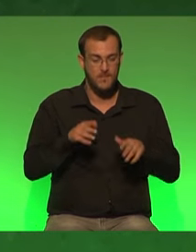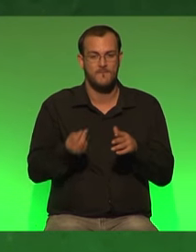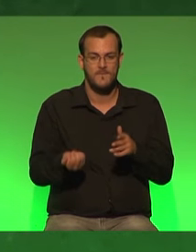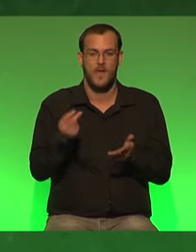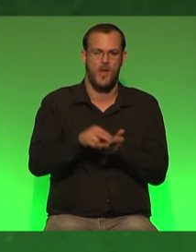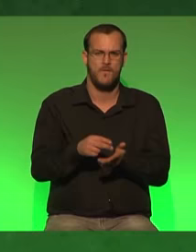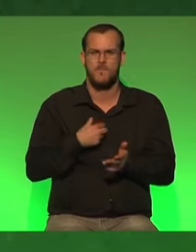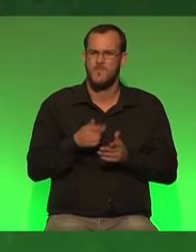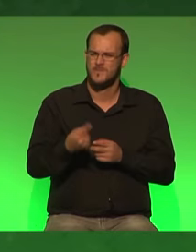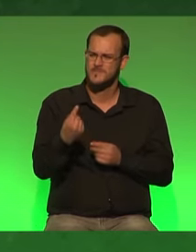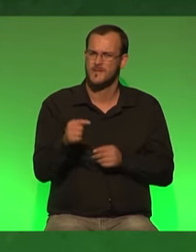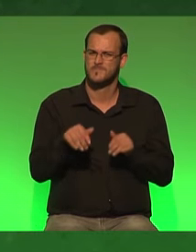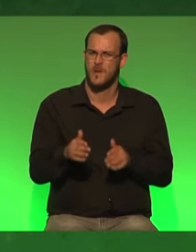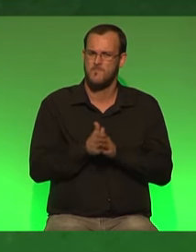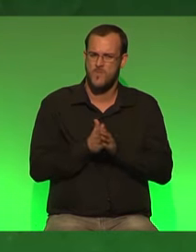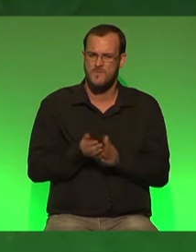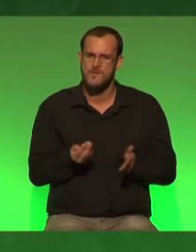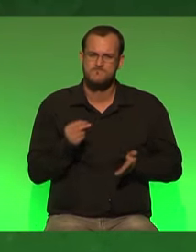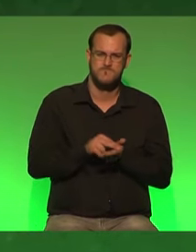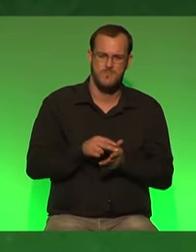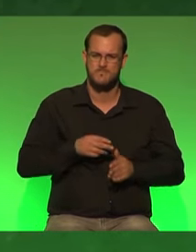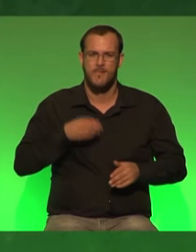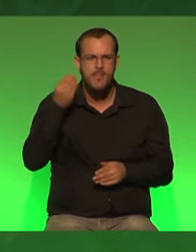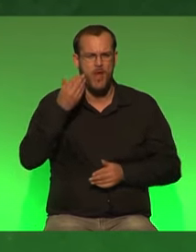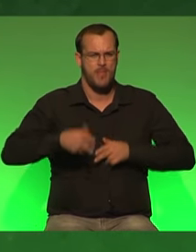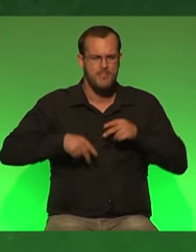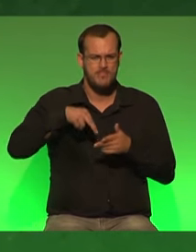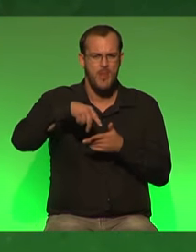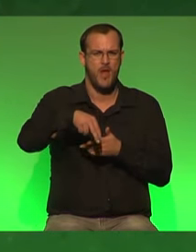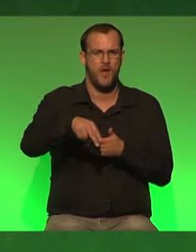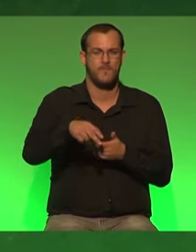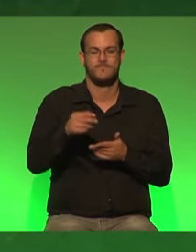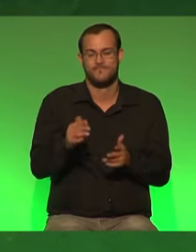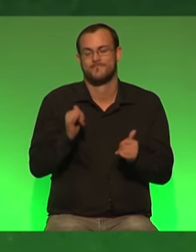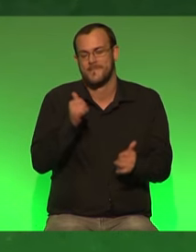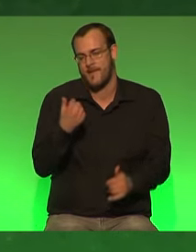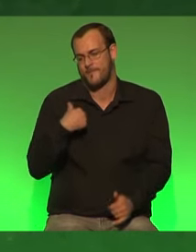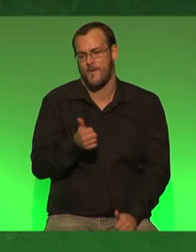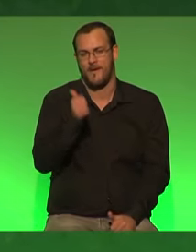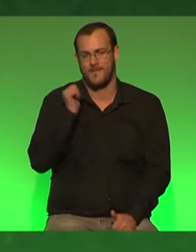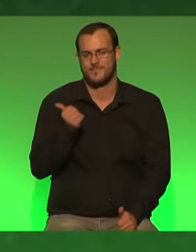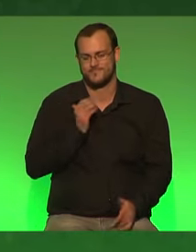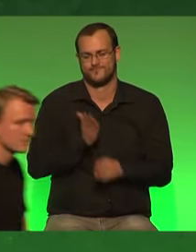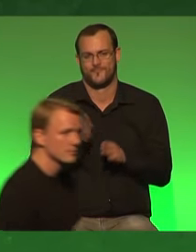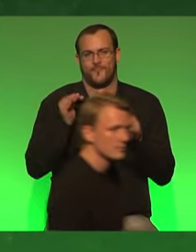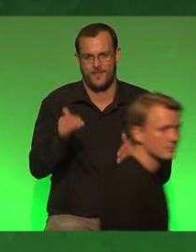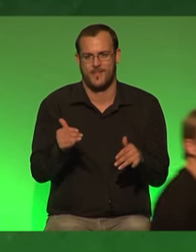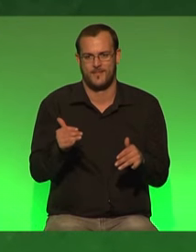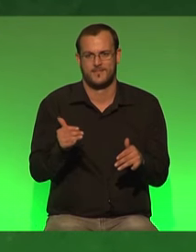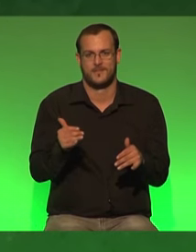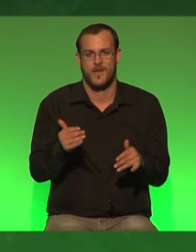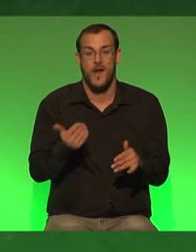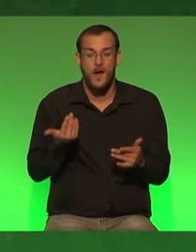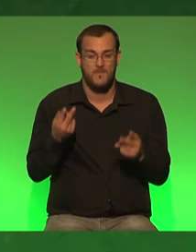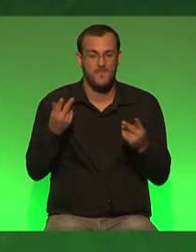irgendwie hinzukriegen laufen zu lernen und ja wir sind vor dem jahr hingefallen entscheidend ist aber wir sind